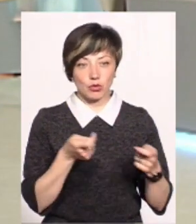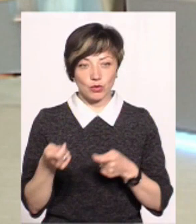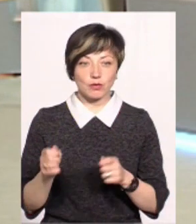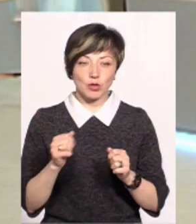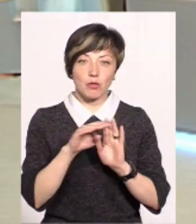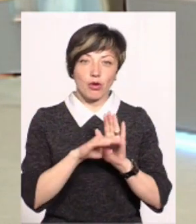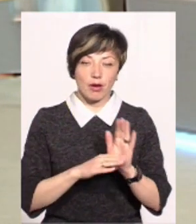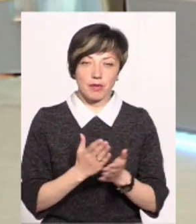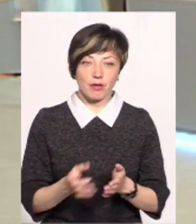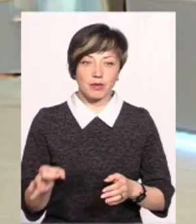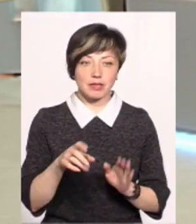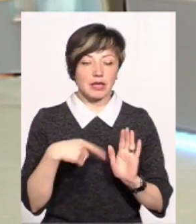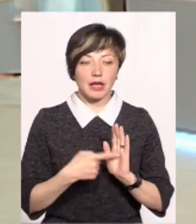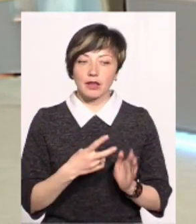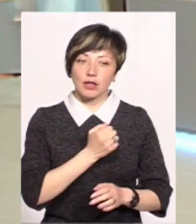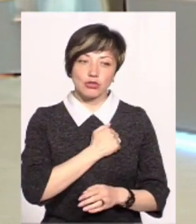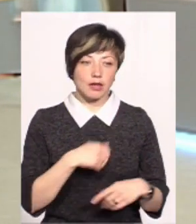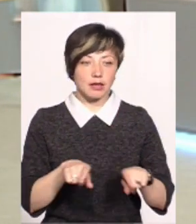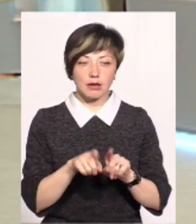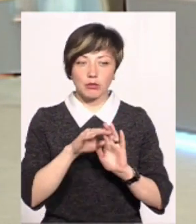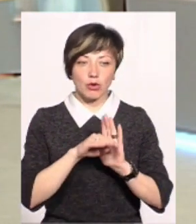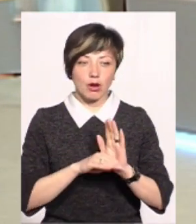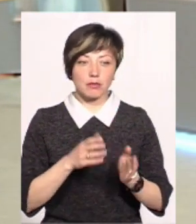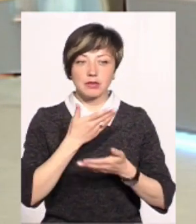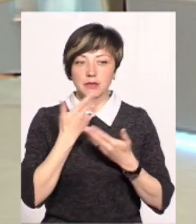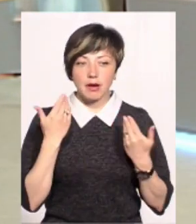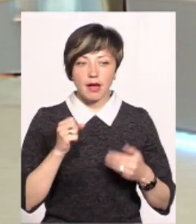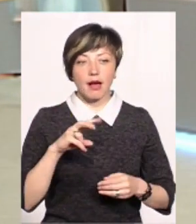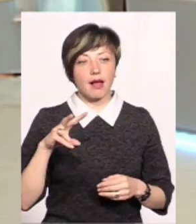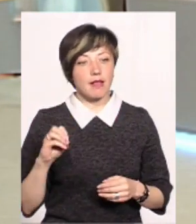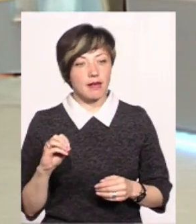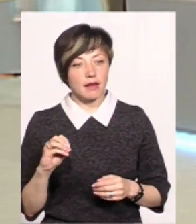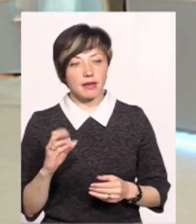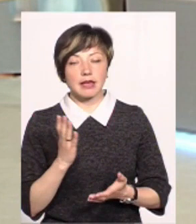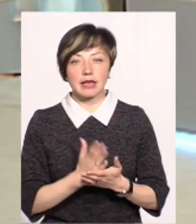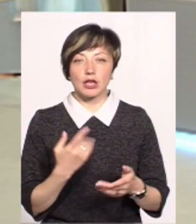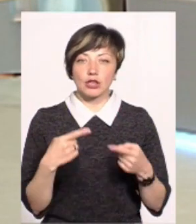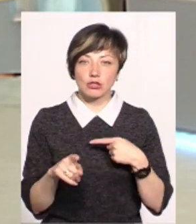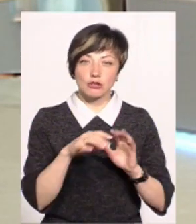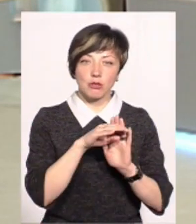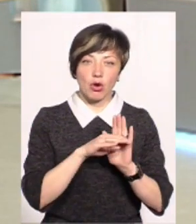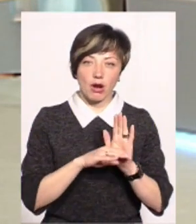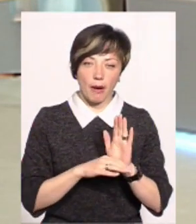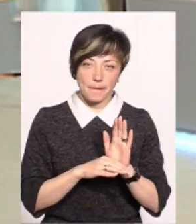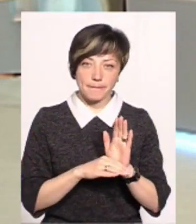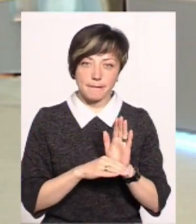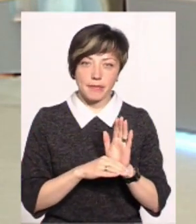Можливо, якісь програми є обласні? Ні, на жаль, таких програм немає, але є інші програми.